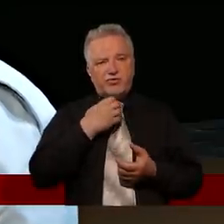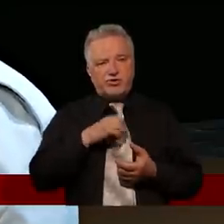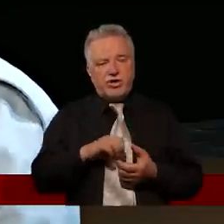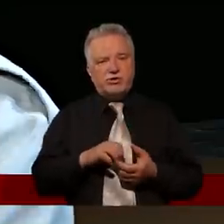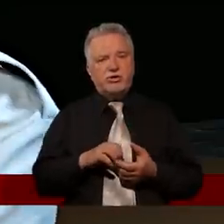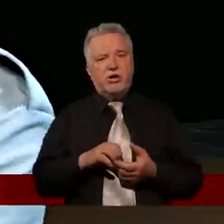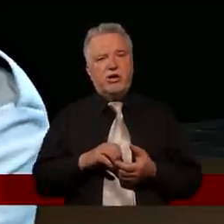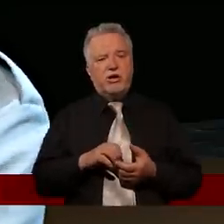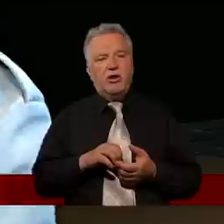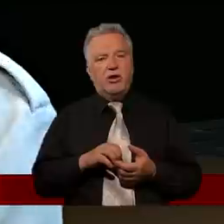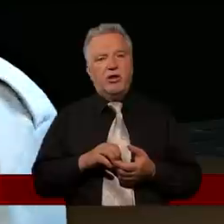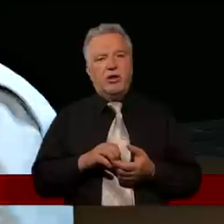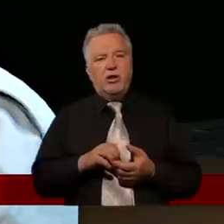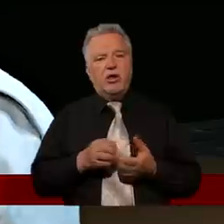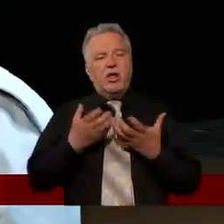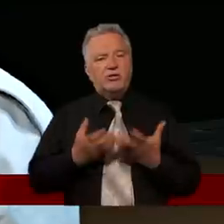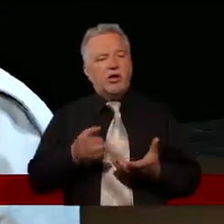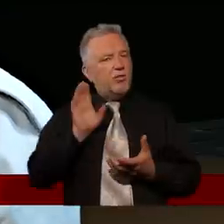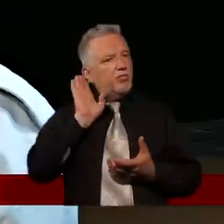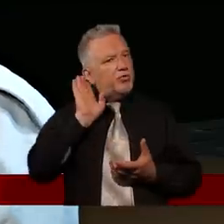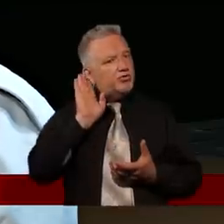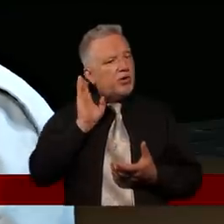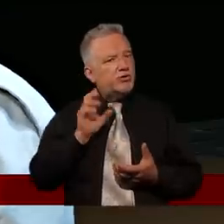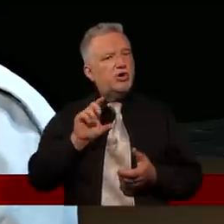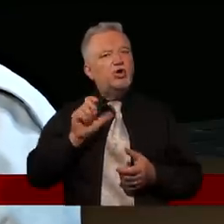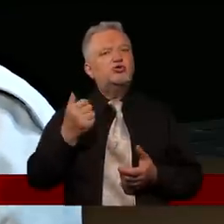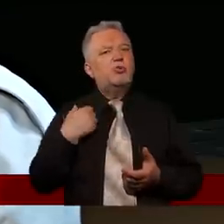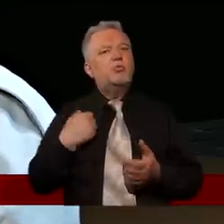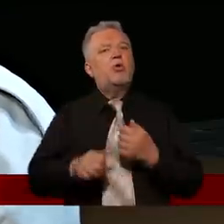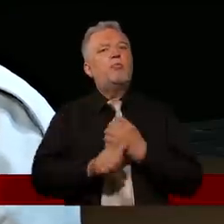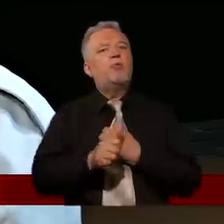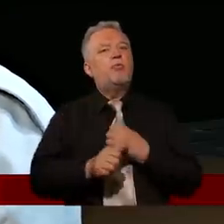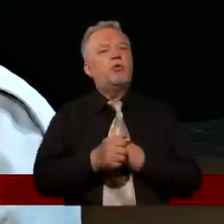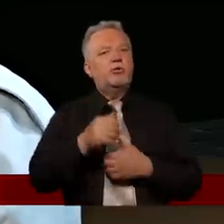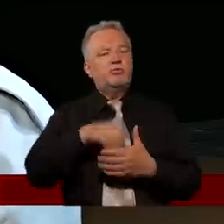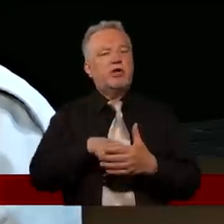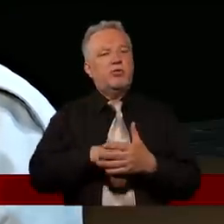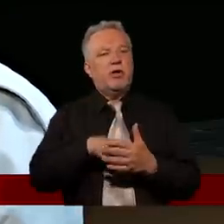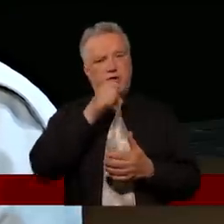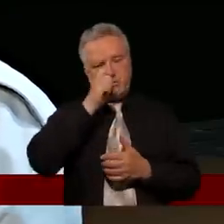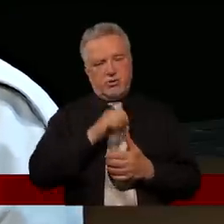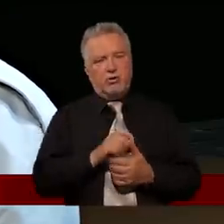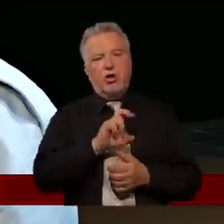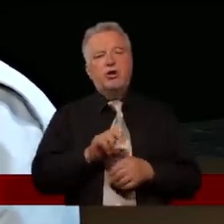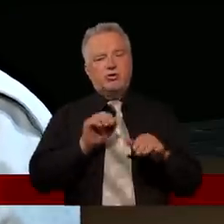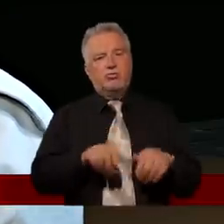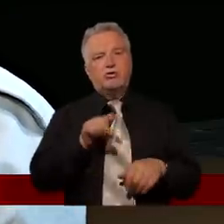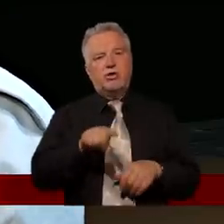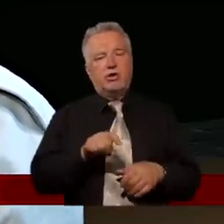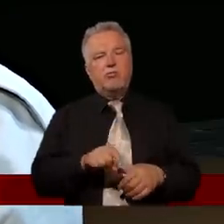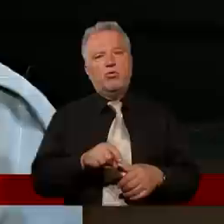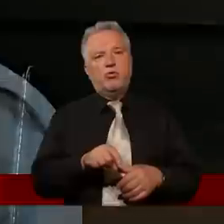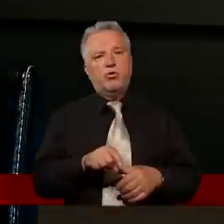oceniła negatywnie, najpierw wysłucham, dlaczego, co było przyczyną, dlaczego tak się zachowałeś i czy można temu zaradzić.